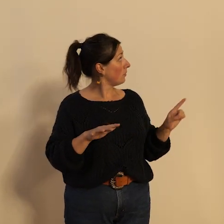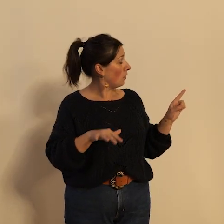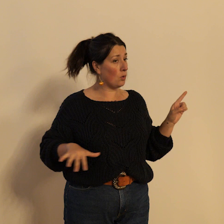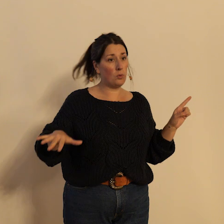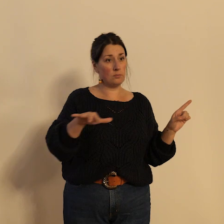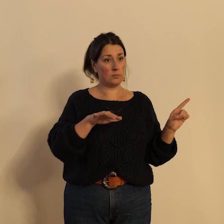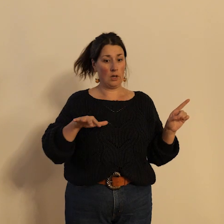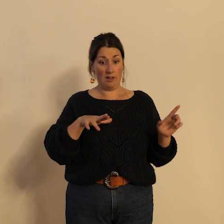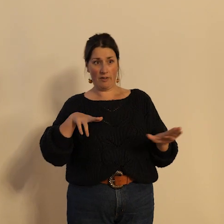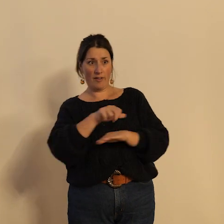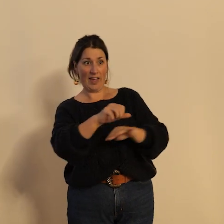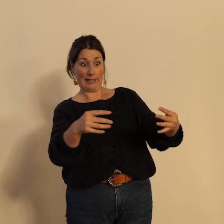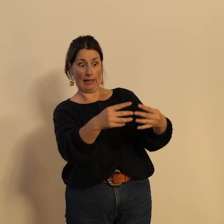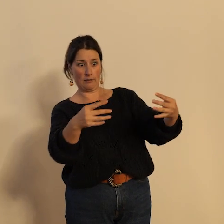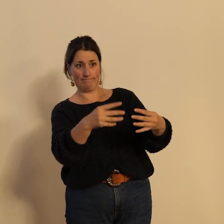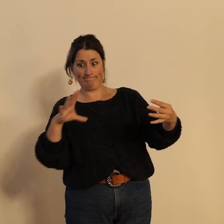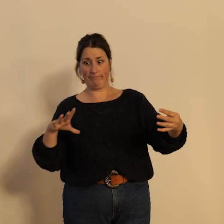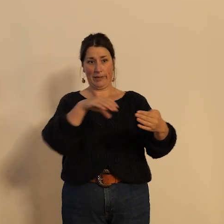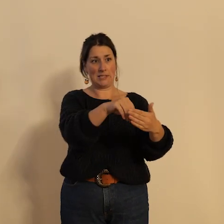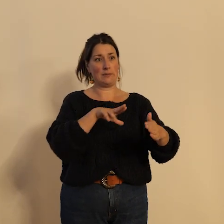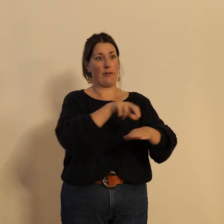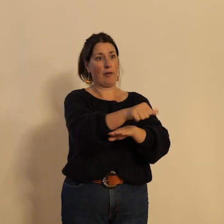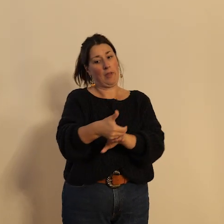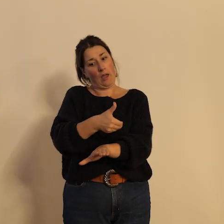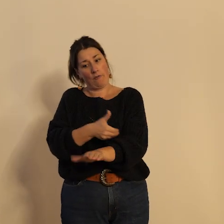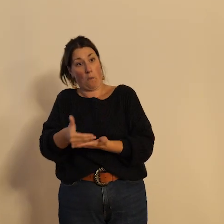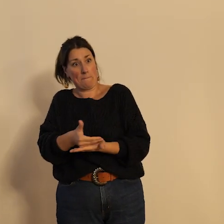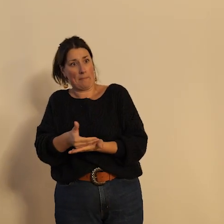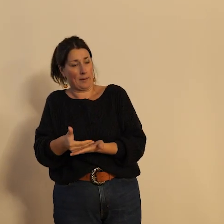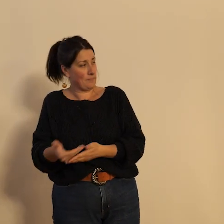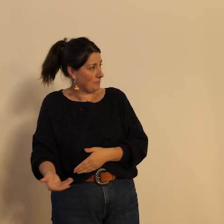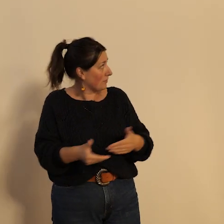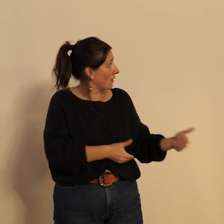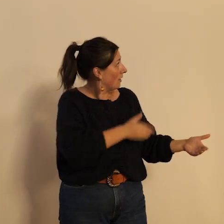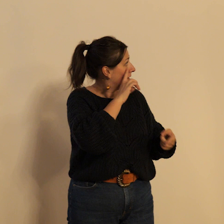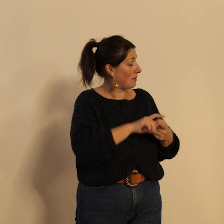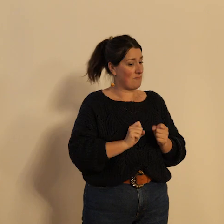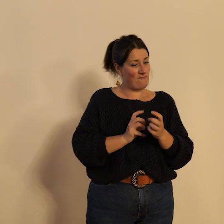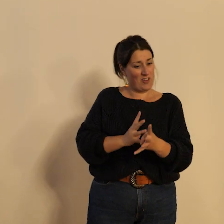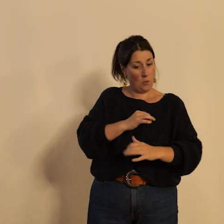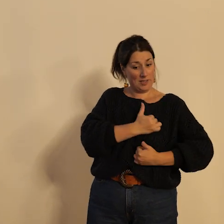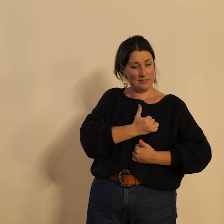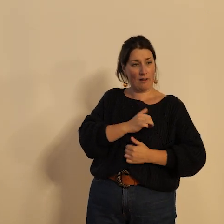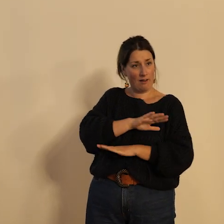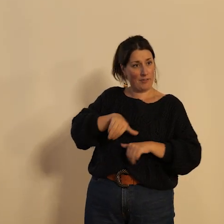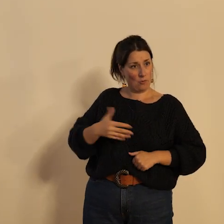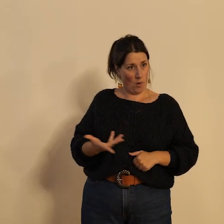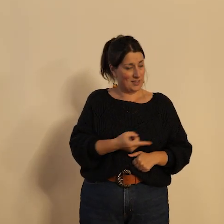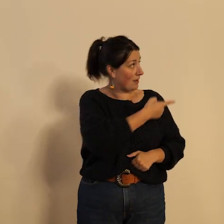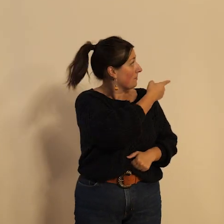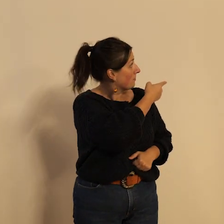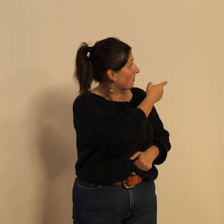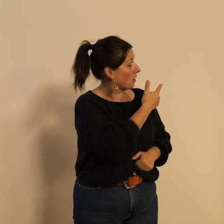front et enfin ici pour clore ce petit chapitre sur le vélo militaire c'est deux conscrits